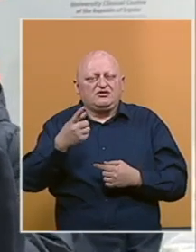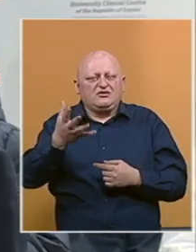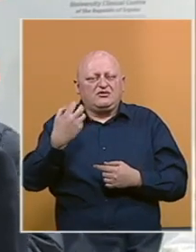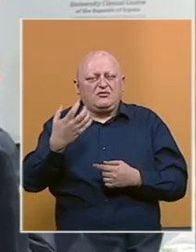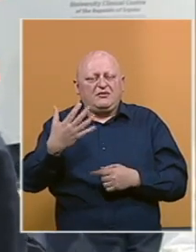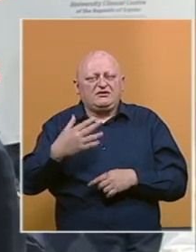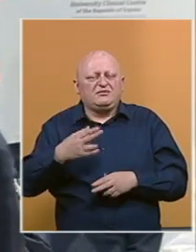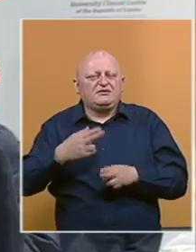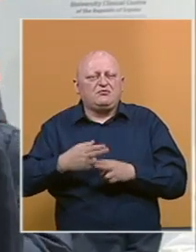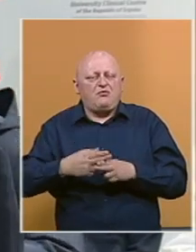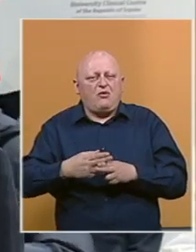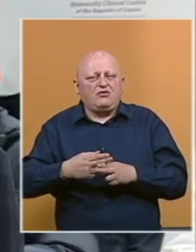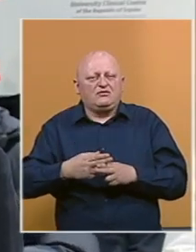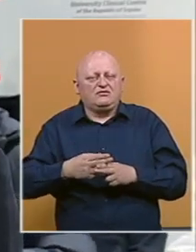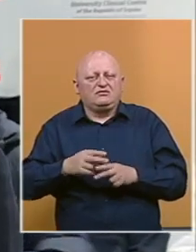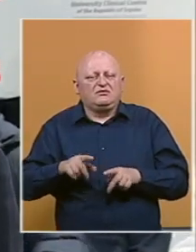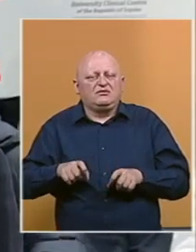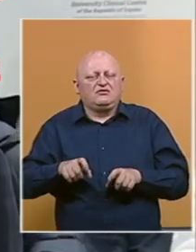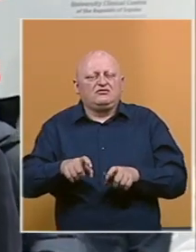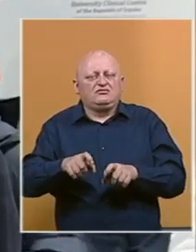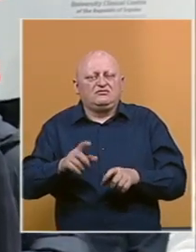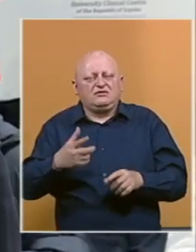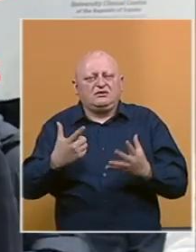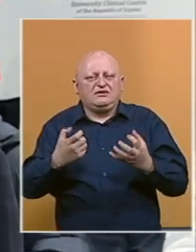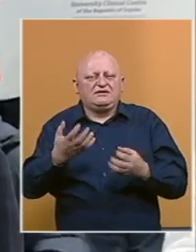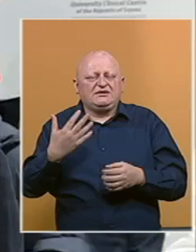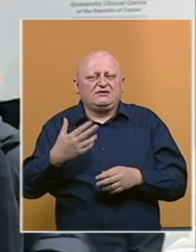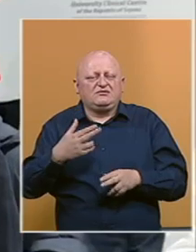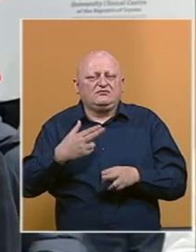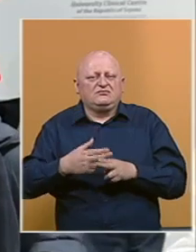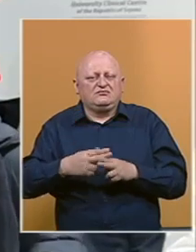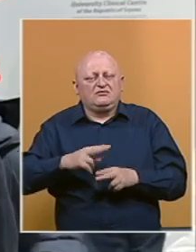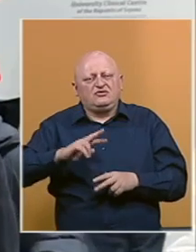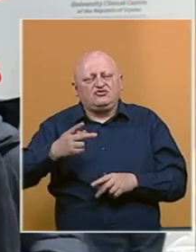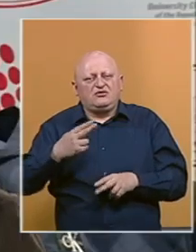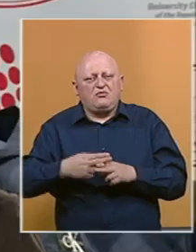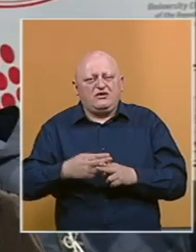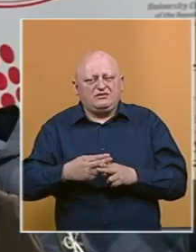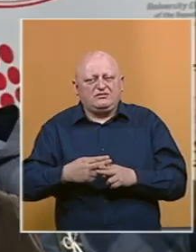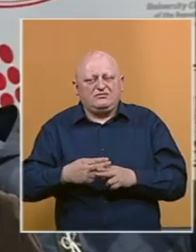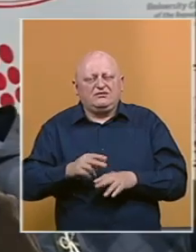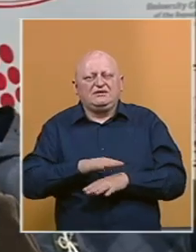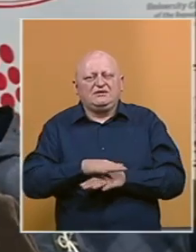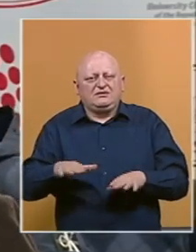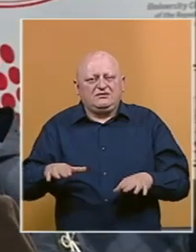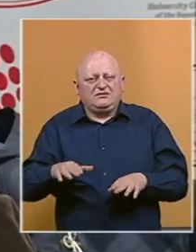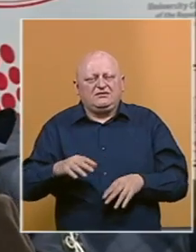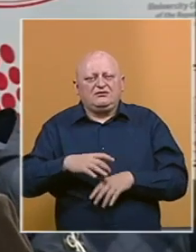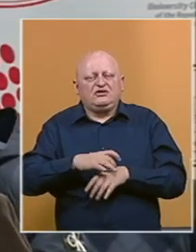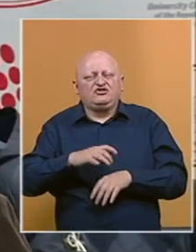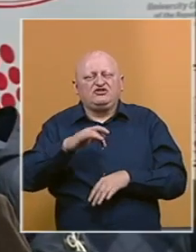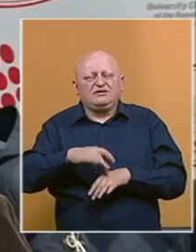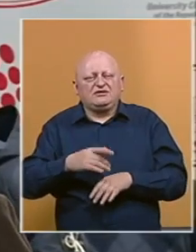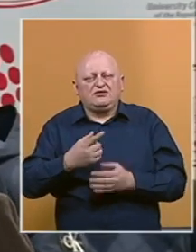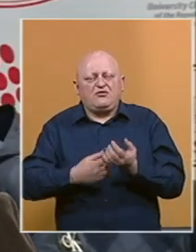pacijenata sa COVID bolesti i oko 750 pacijenata sa drugim oboljenjima. Svakako klinički centar je u